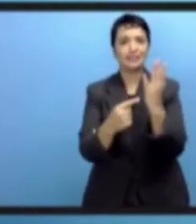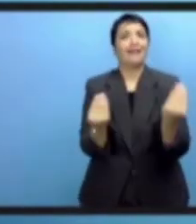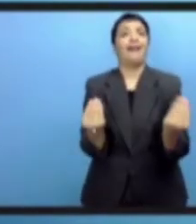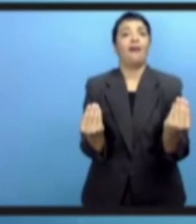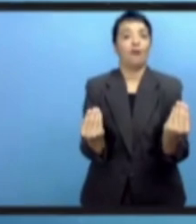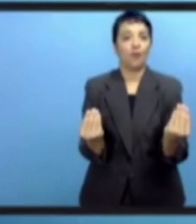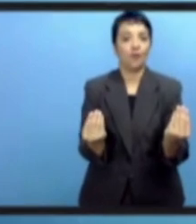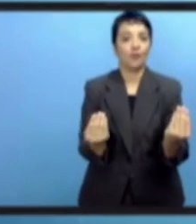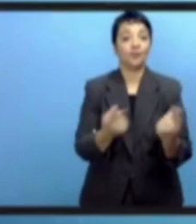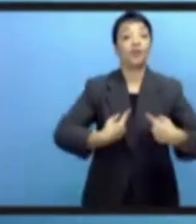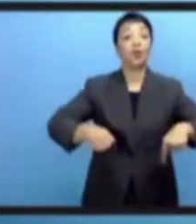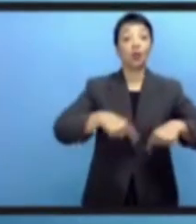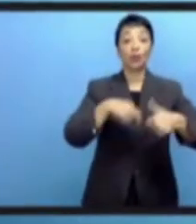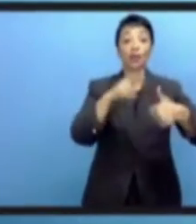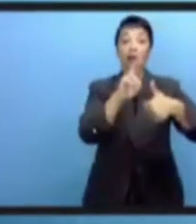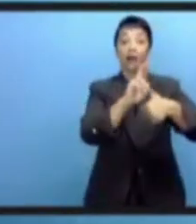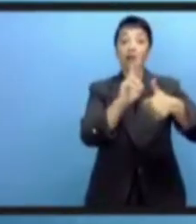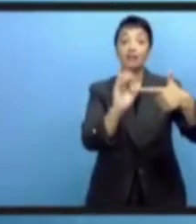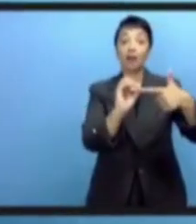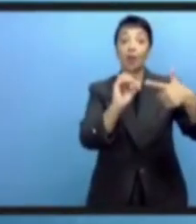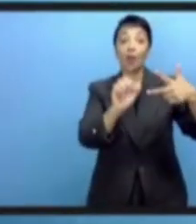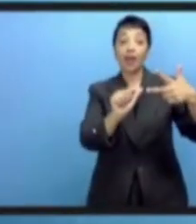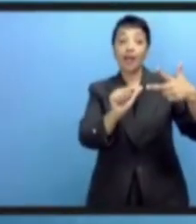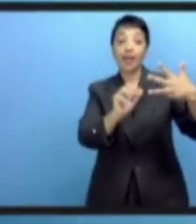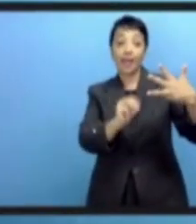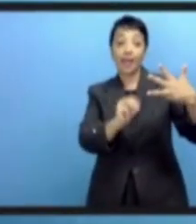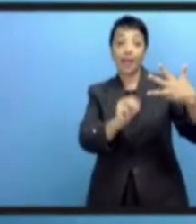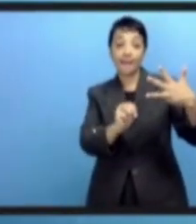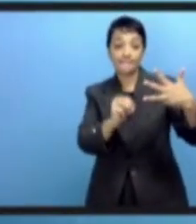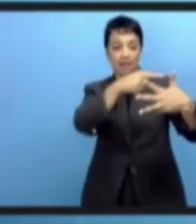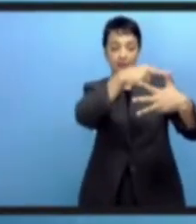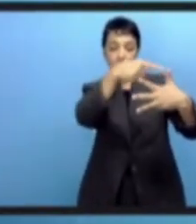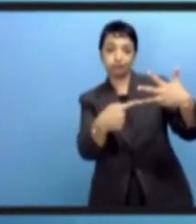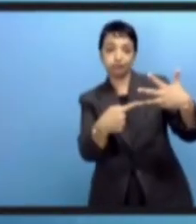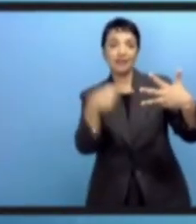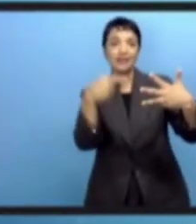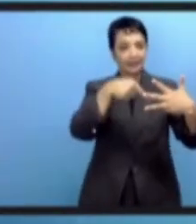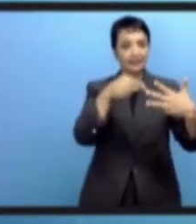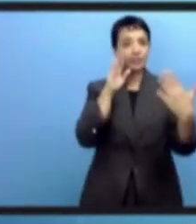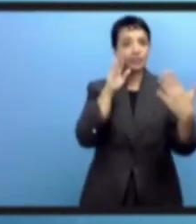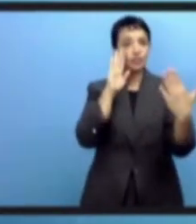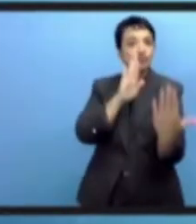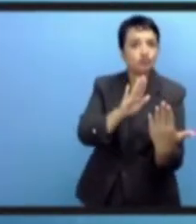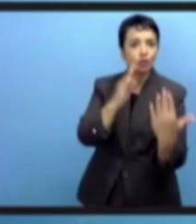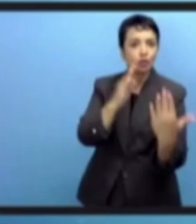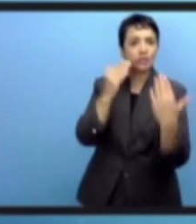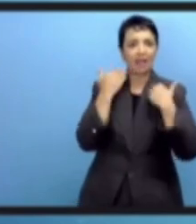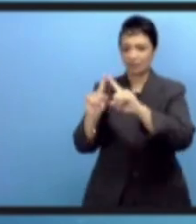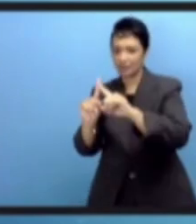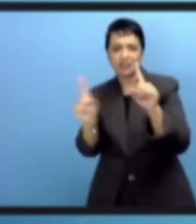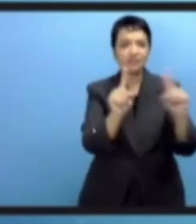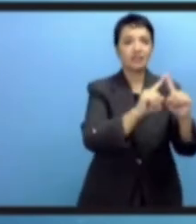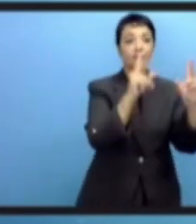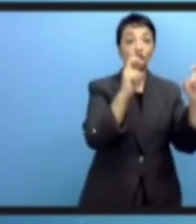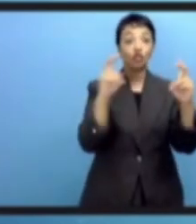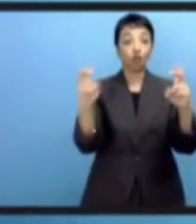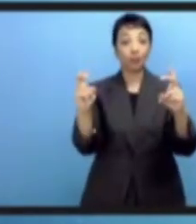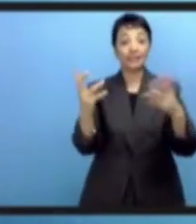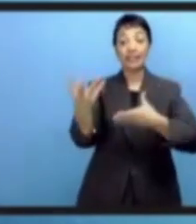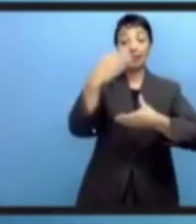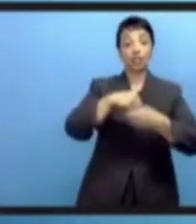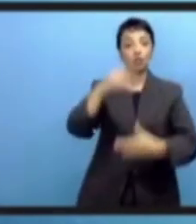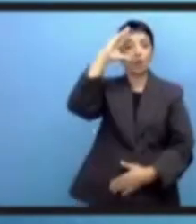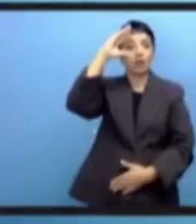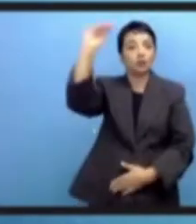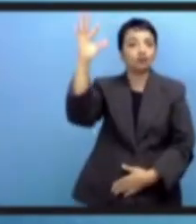понять, как к этому подойти и что разворачивать. Так вот, наш подход ROM-X